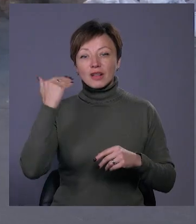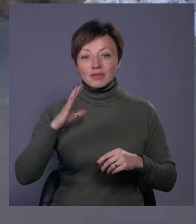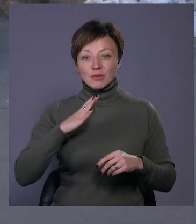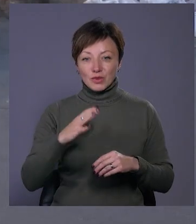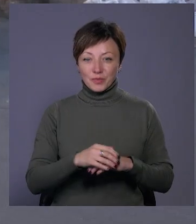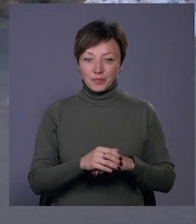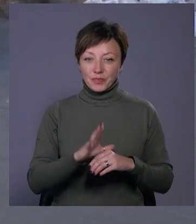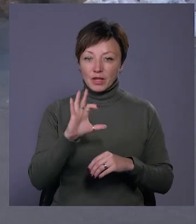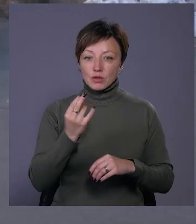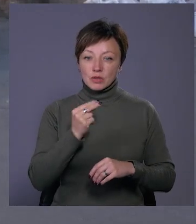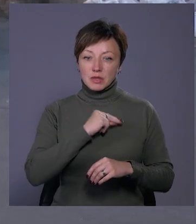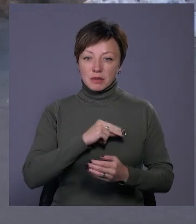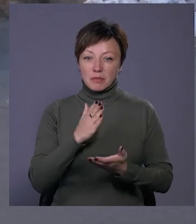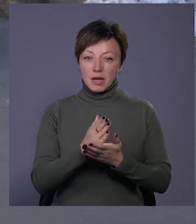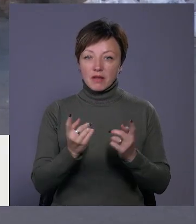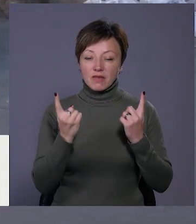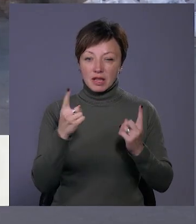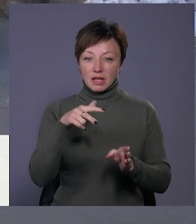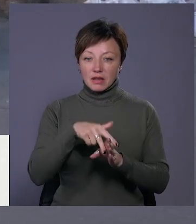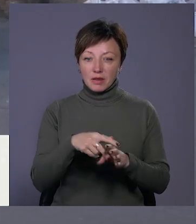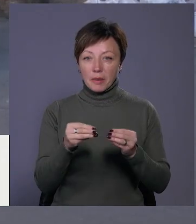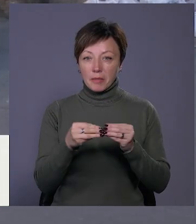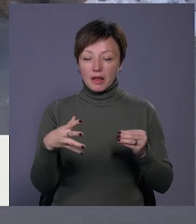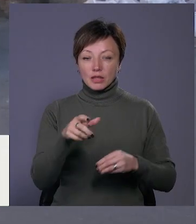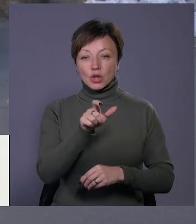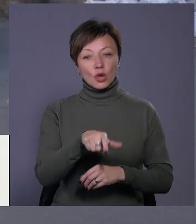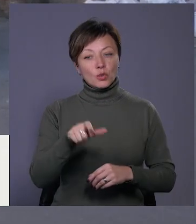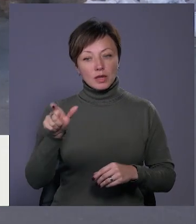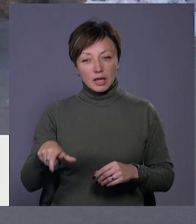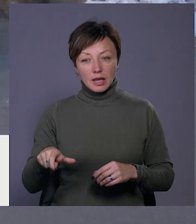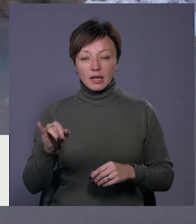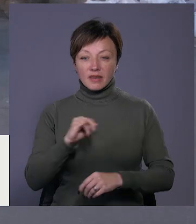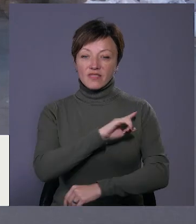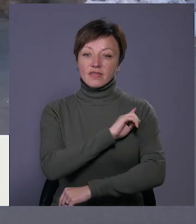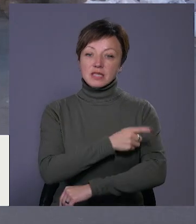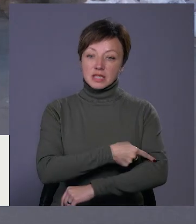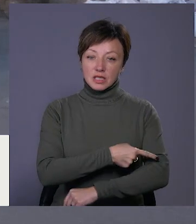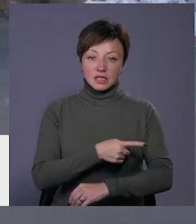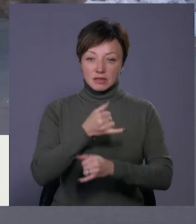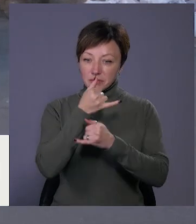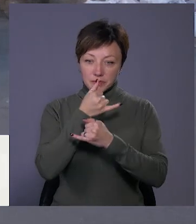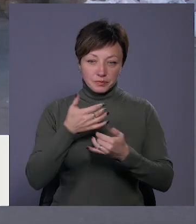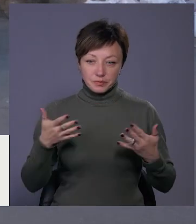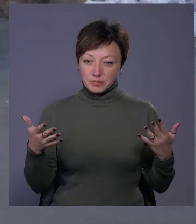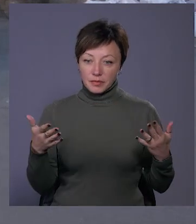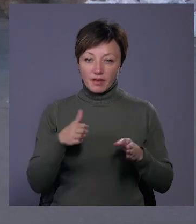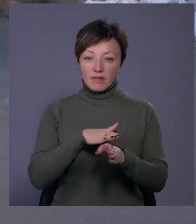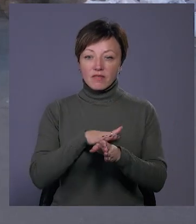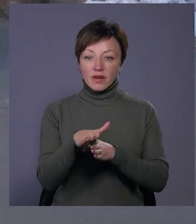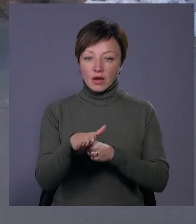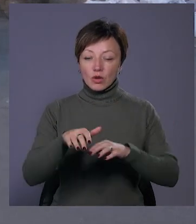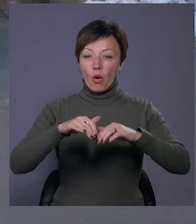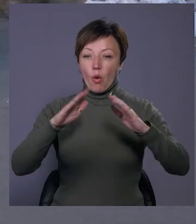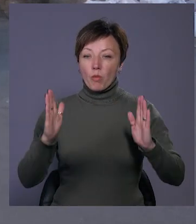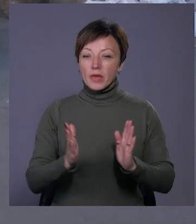Соціальний працівник має велике навантаження, це 15 людей. І фізично не в змозі виконати той